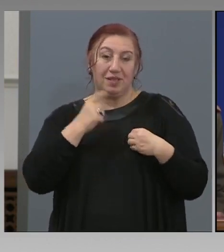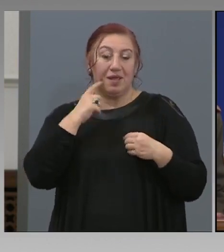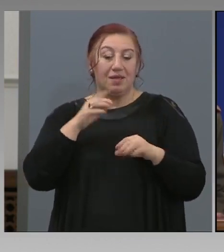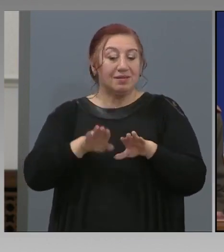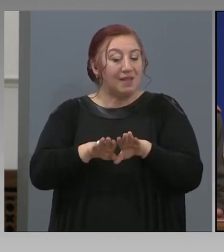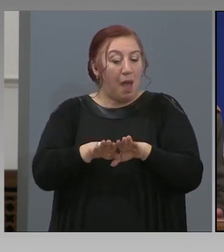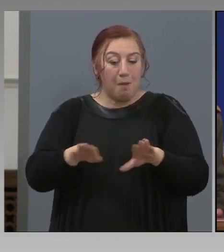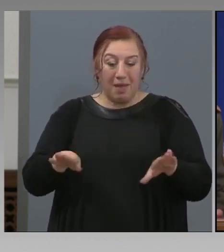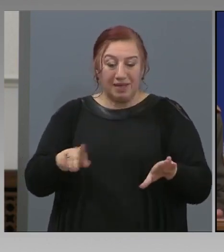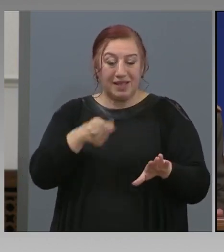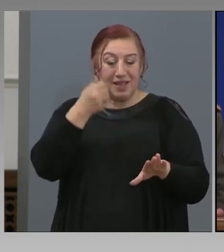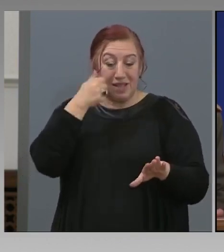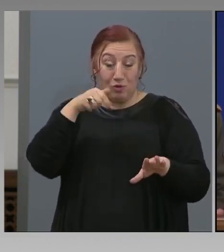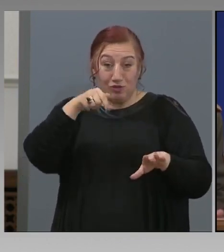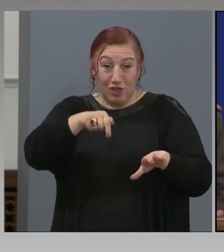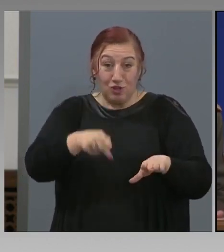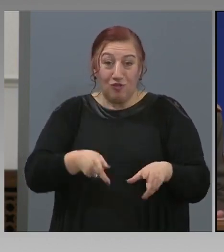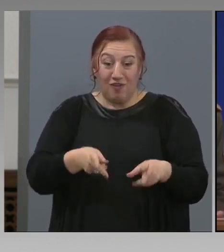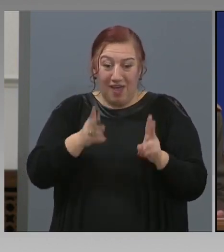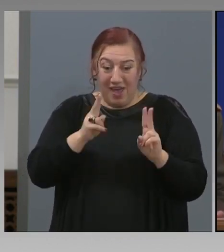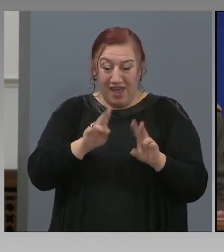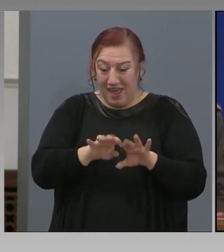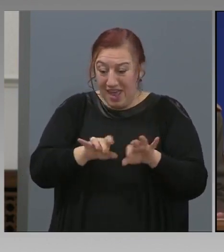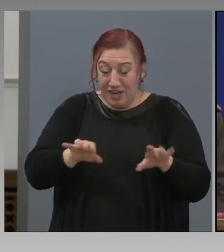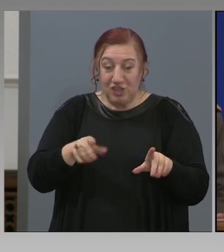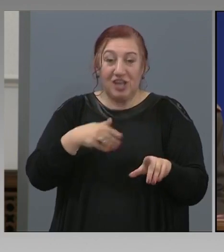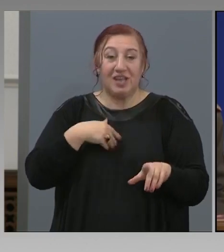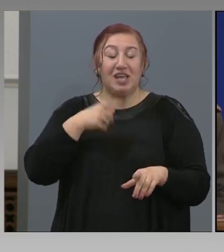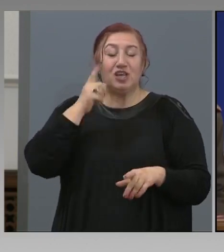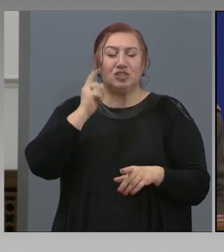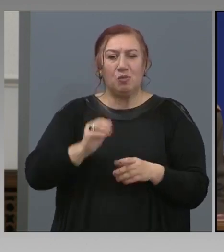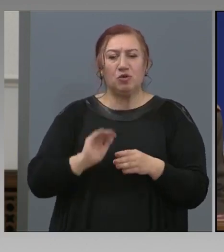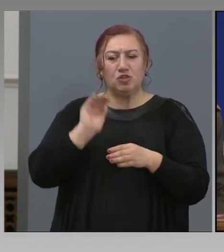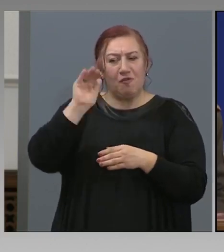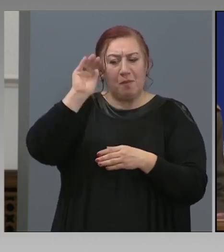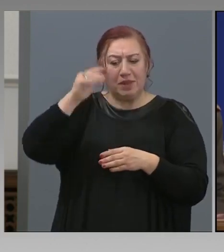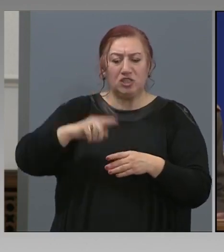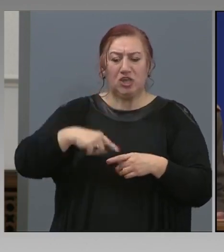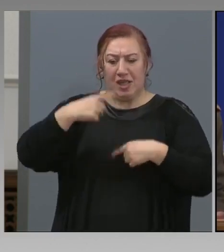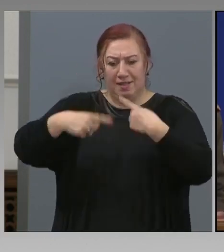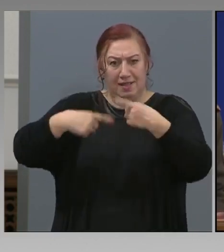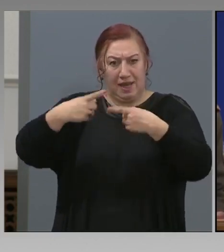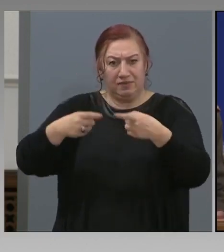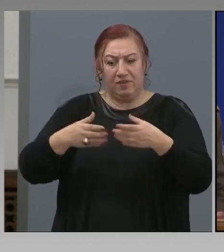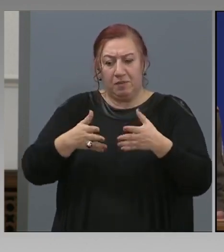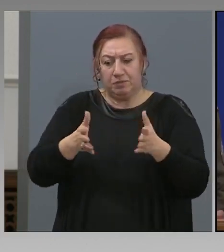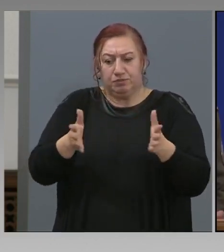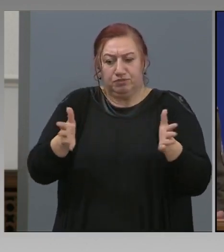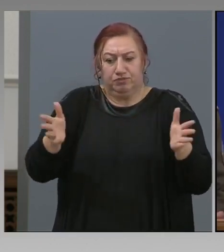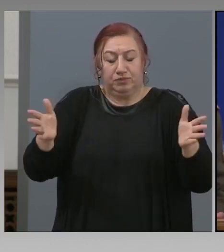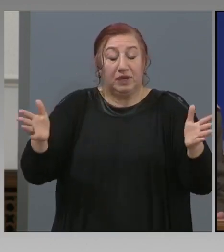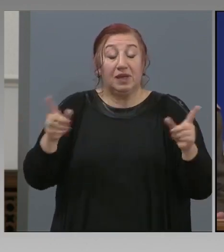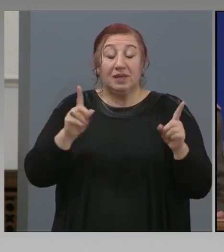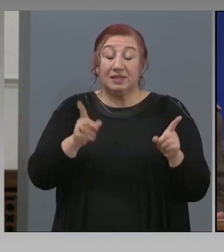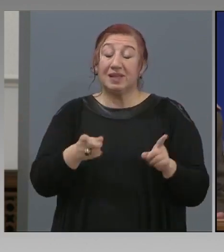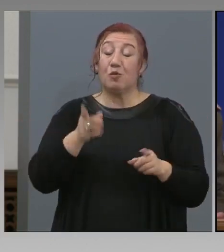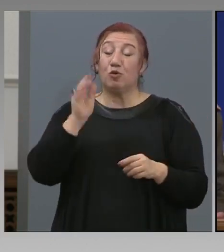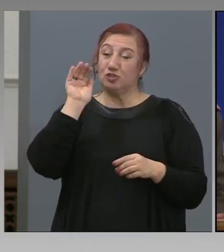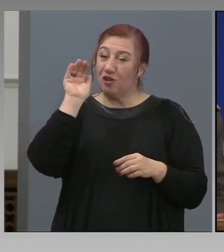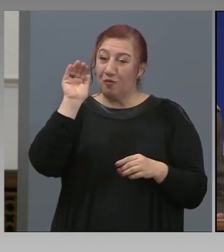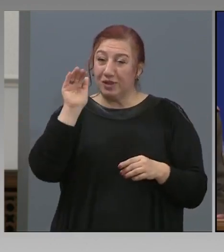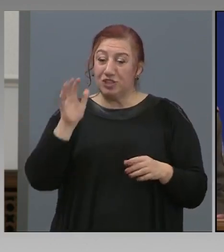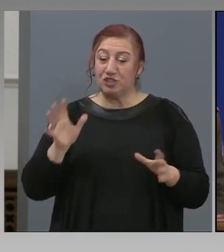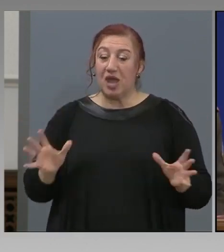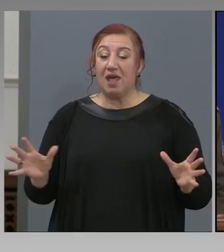използването му и на практиката ние ще можем да го доразвиваме, разширяваме, така че в бъдеще да